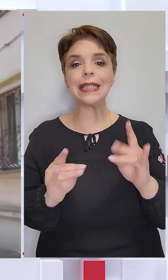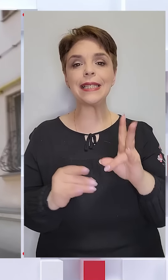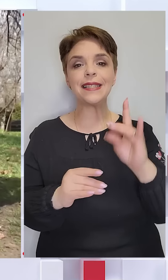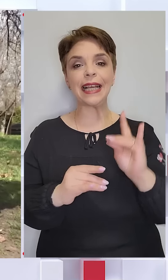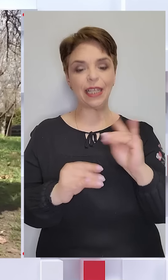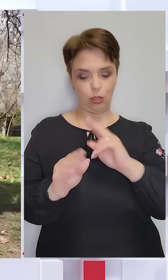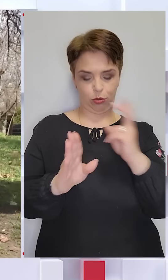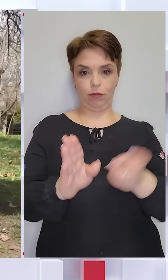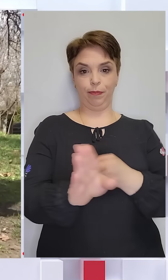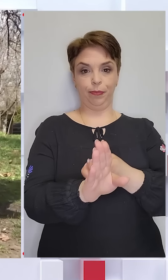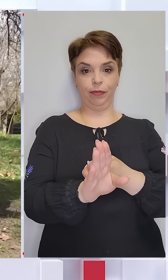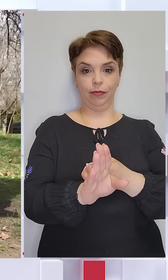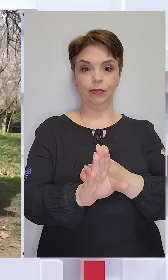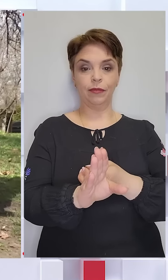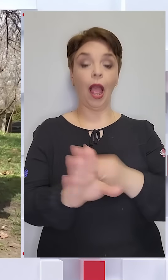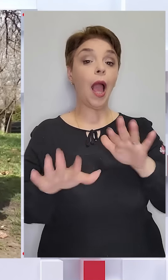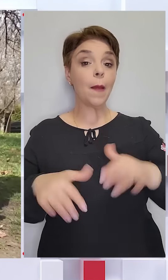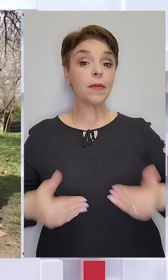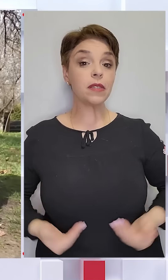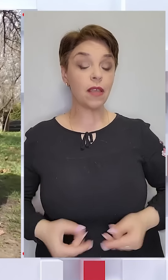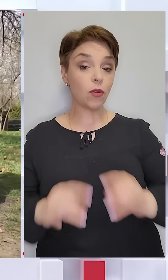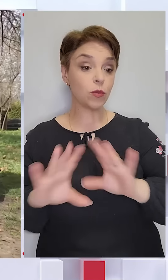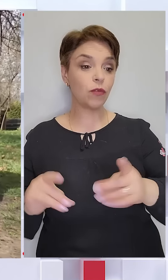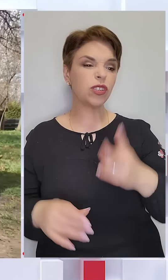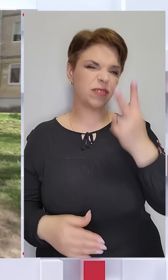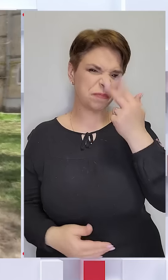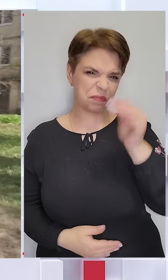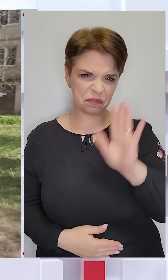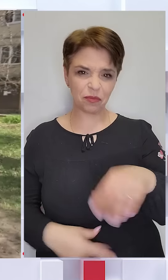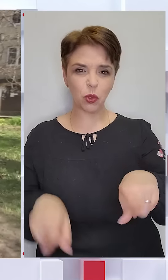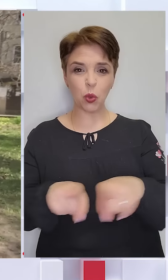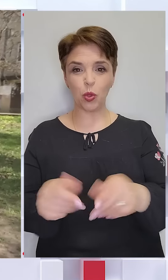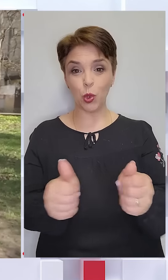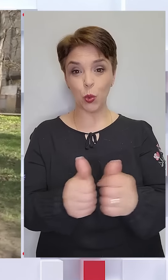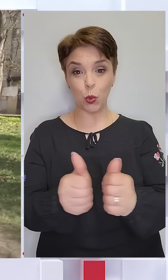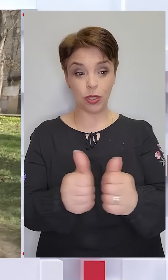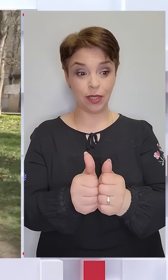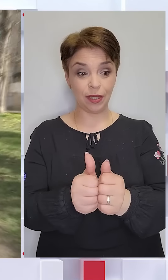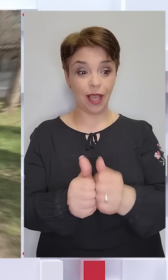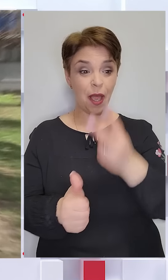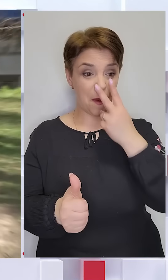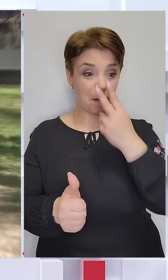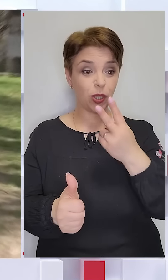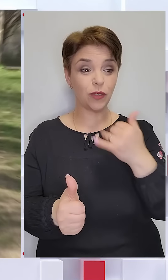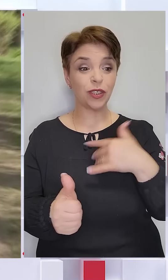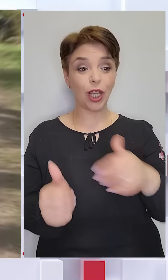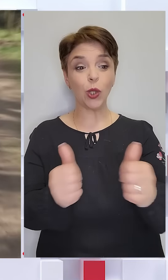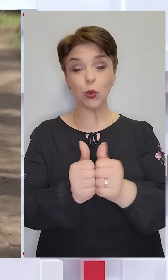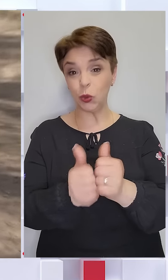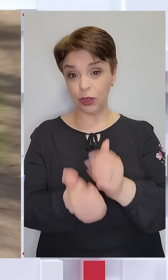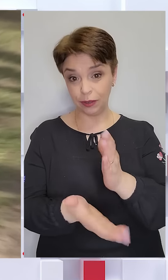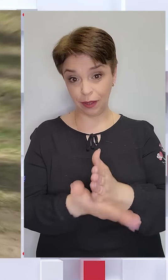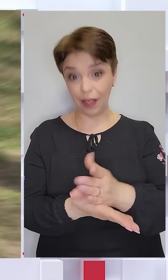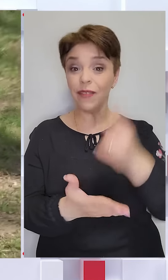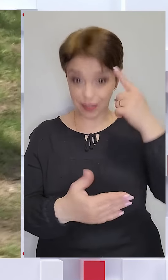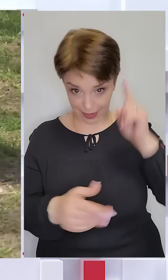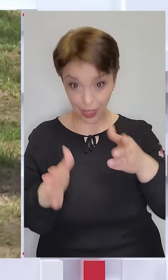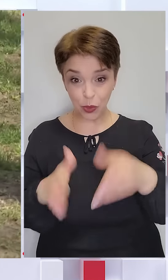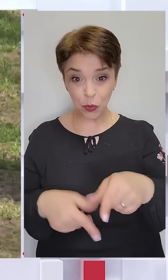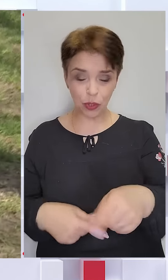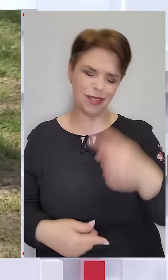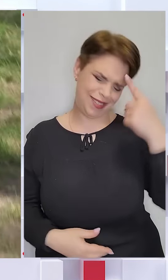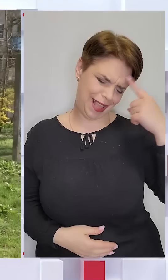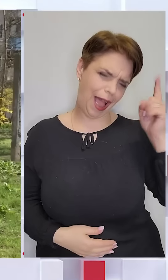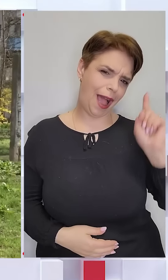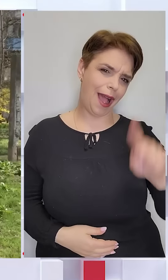ховається. Місцеві розповідають, вже давно звикли до такої сусідки. Бачите, у вас така сусідка є? Знаєте про неї?